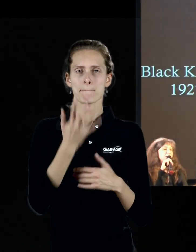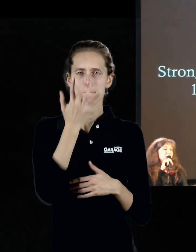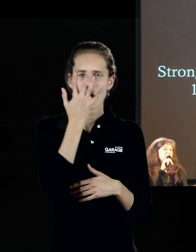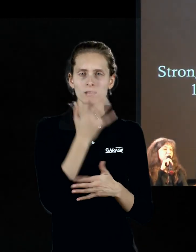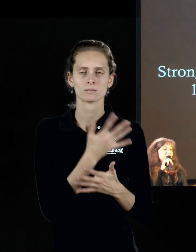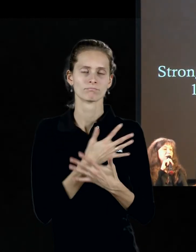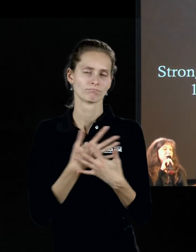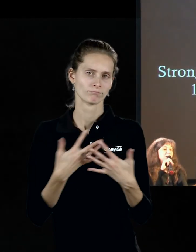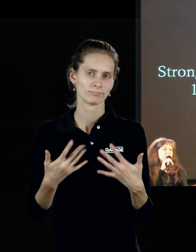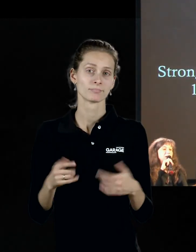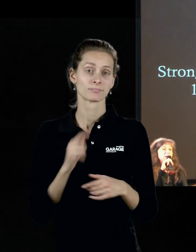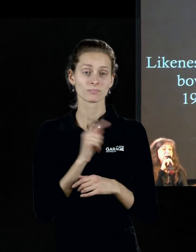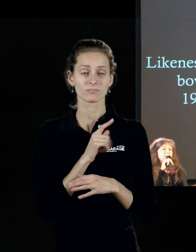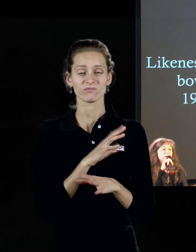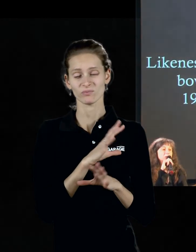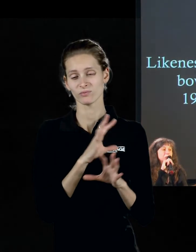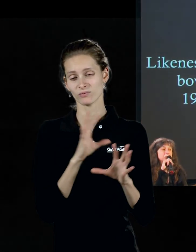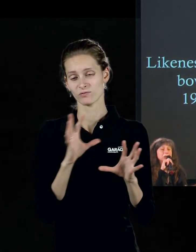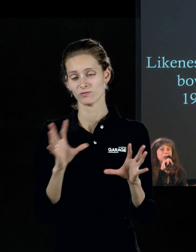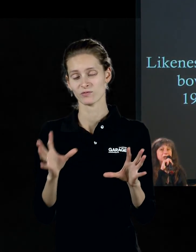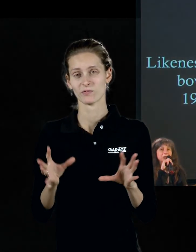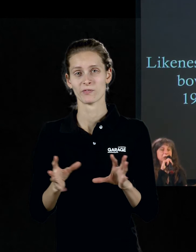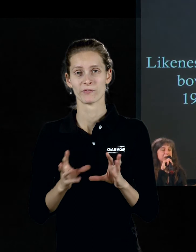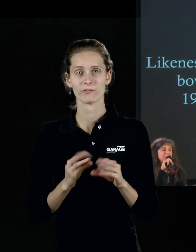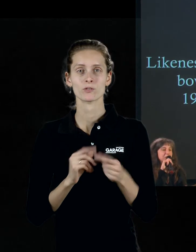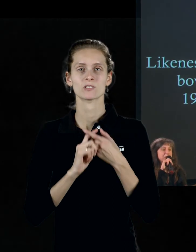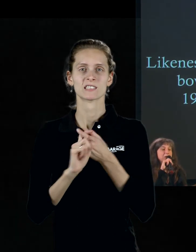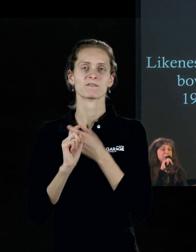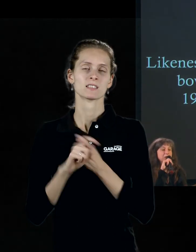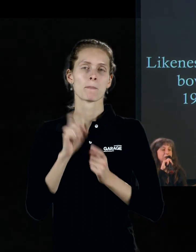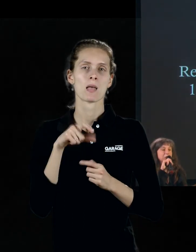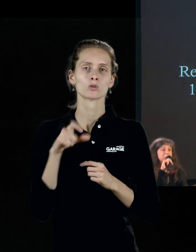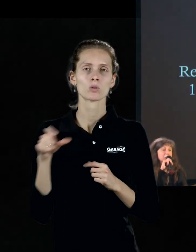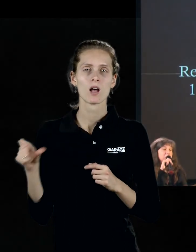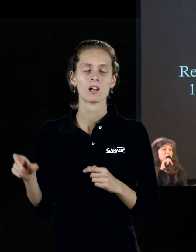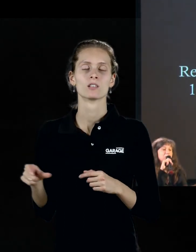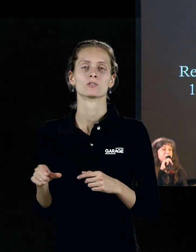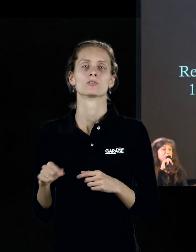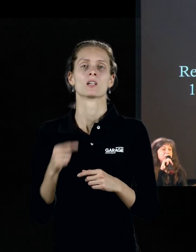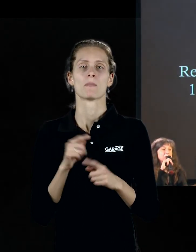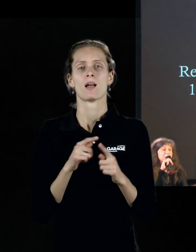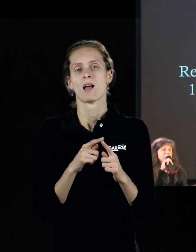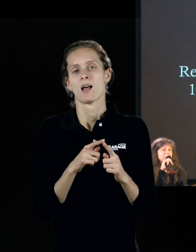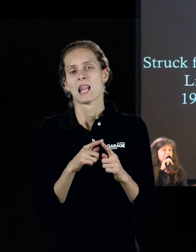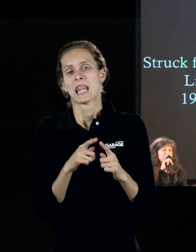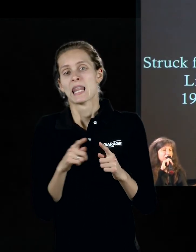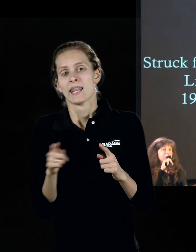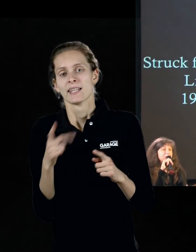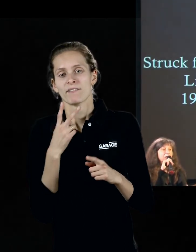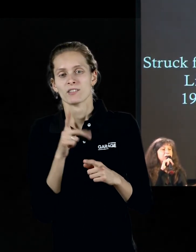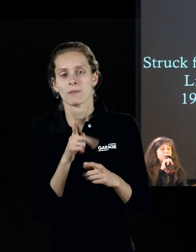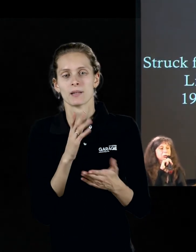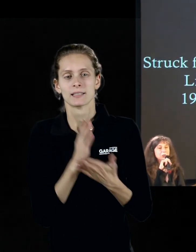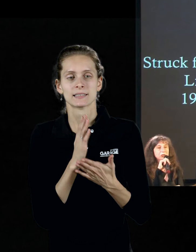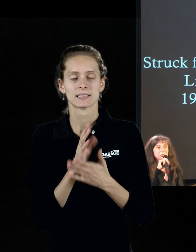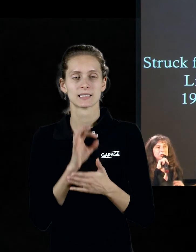И вот из этой всей линии, связанной с персонажами, линии как раз, где он наиболее очевидно играет